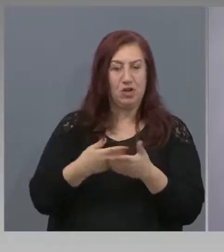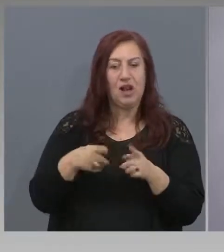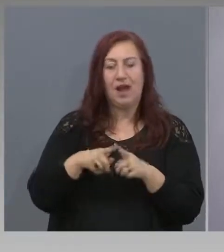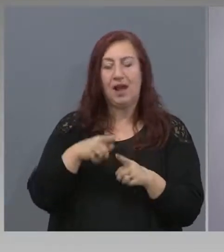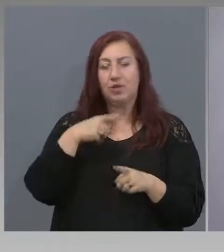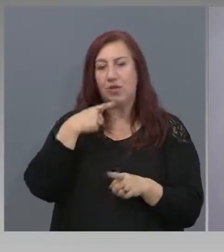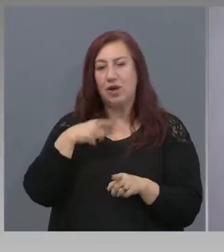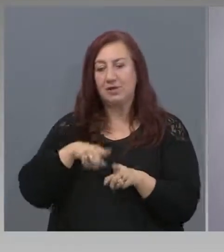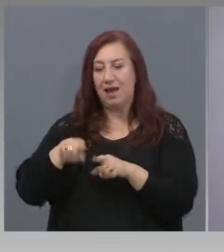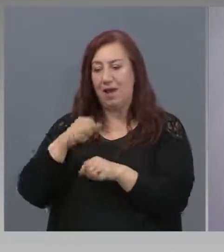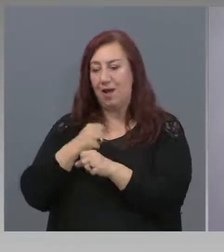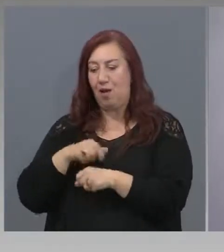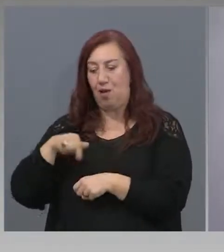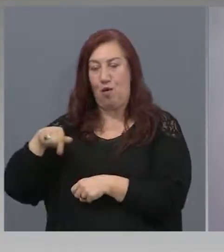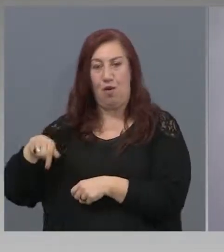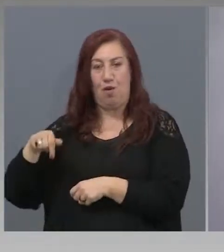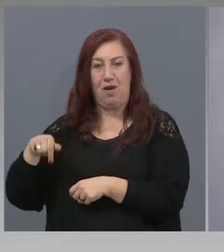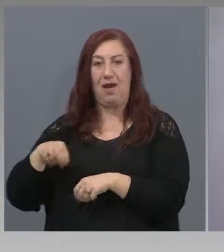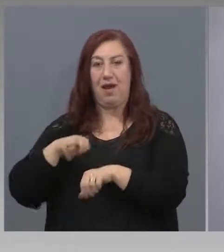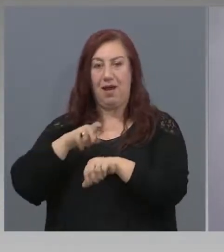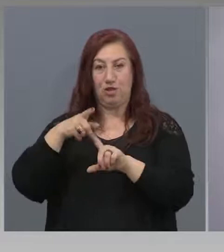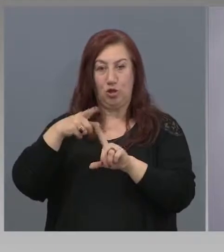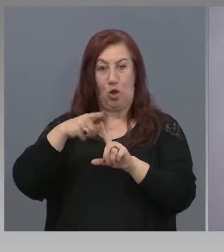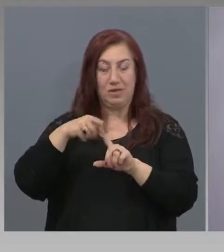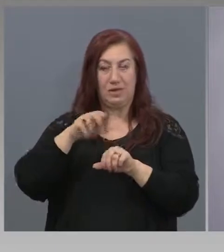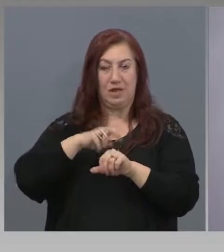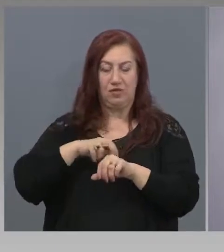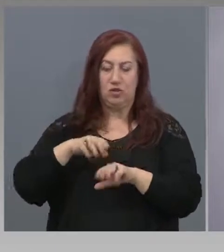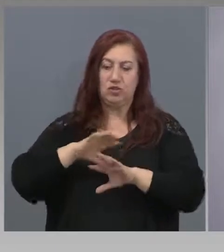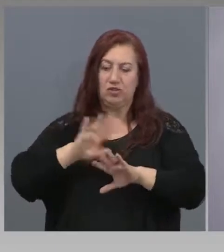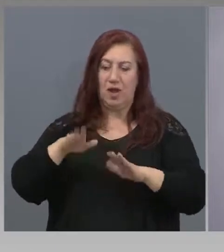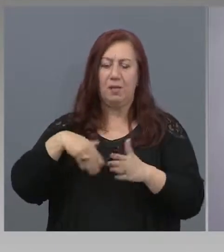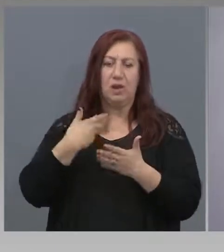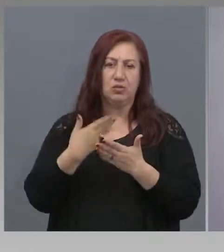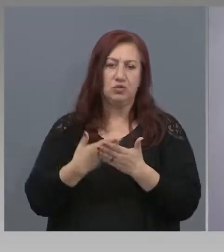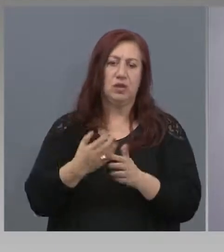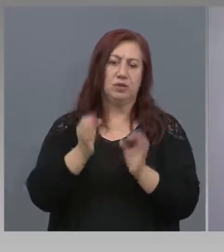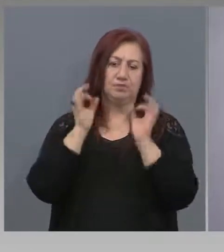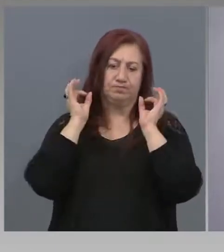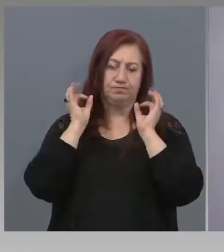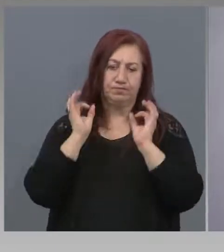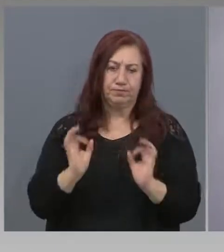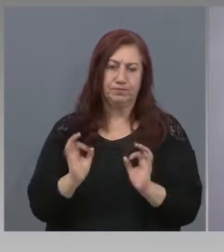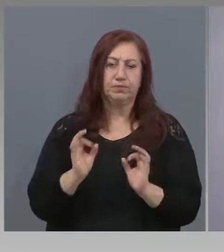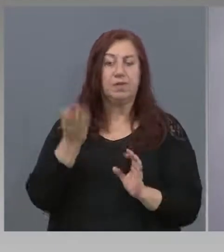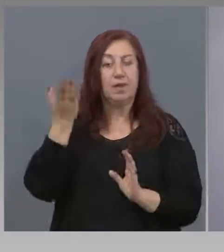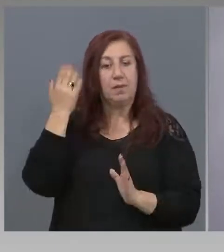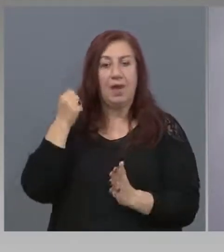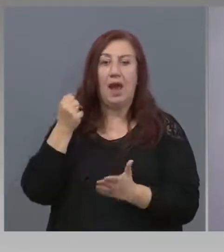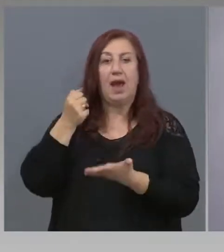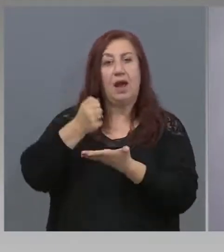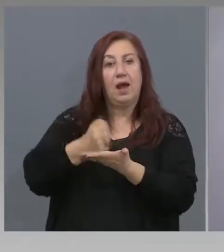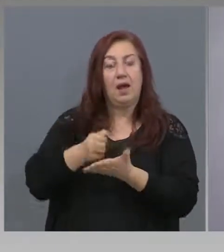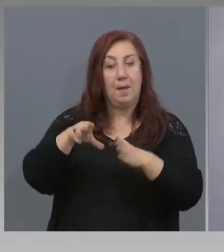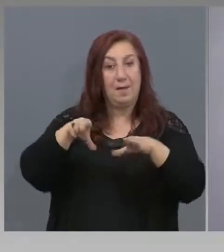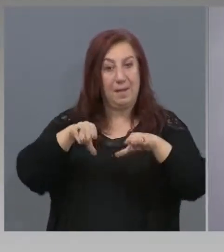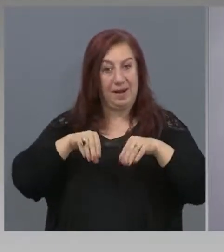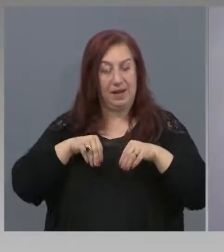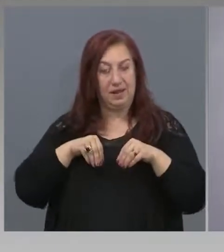някои от тях са безспорни и бяха удобрени. Други,